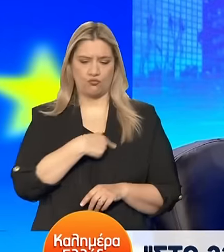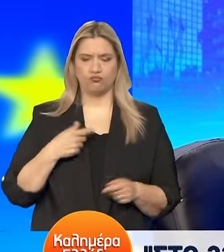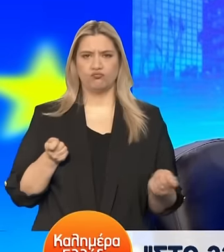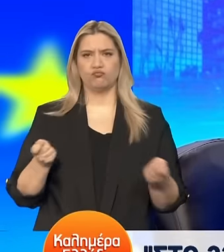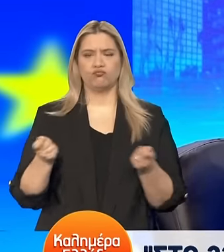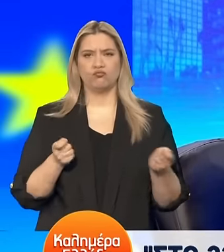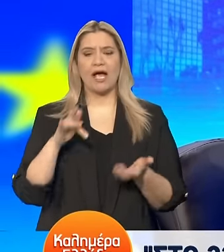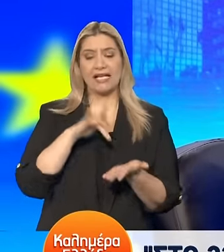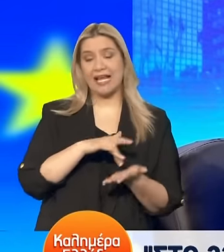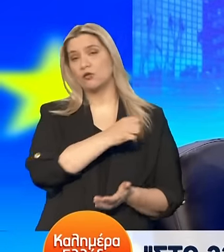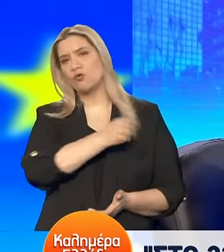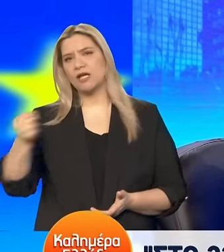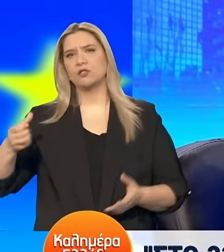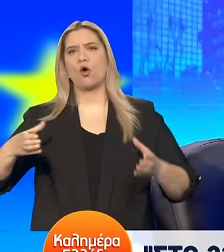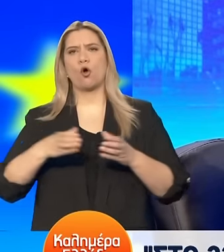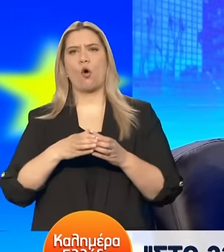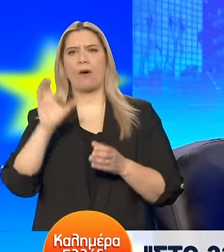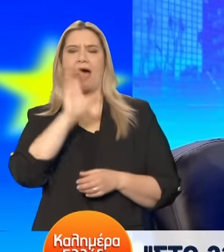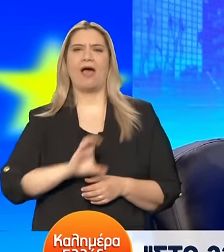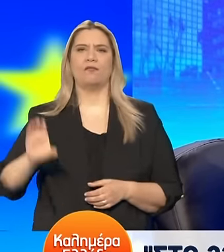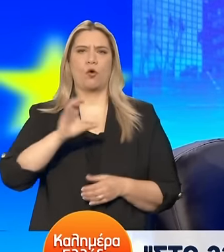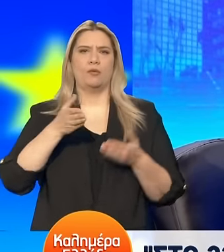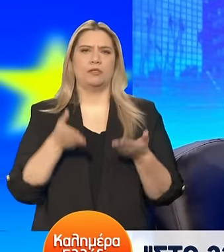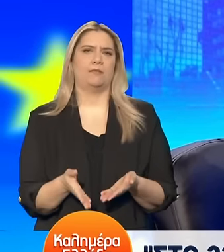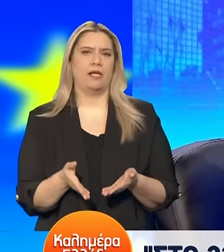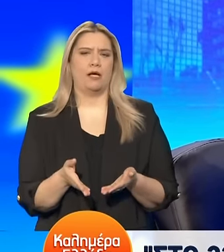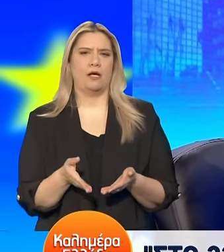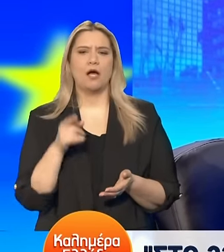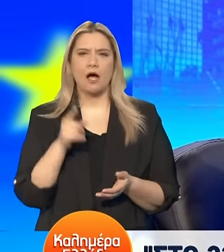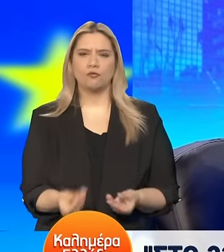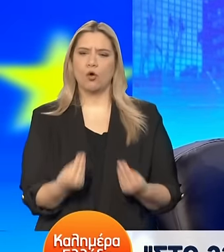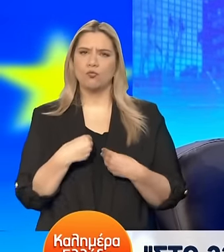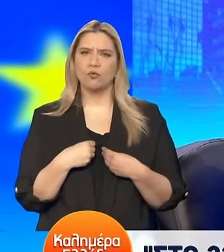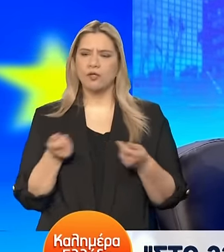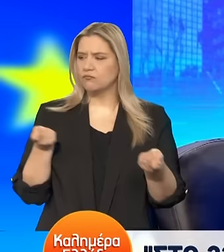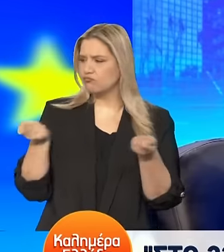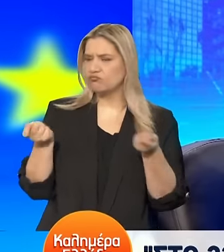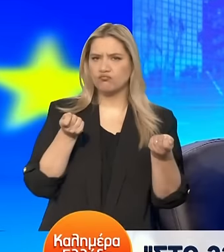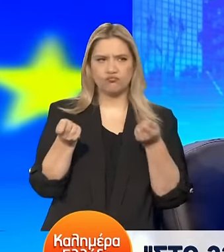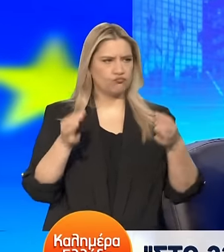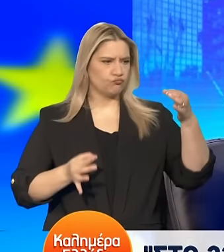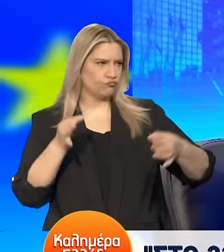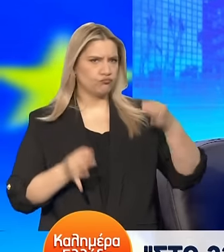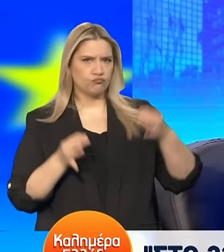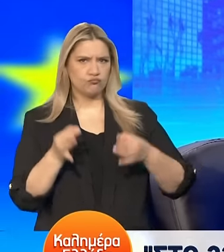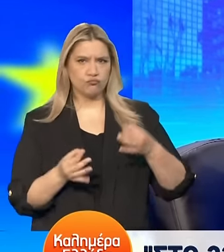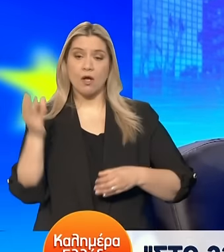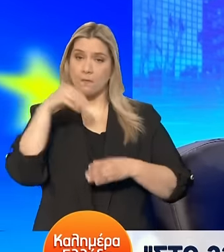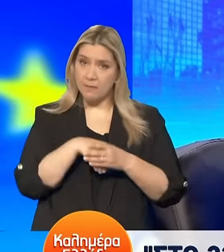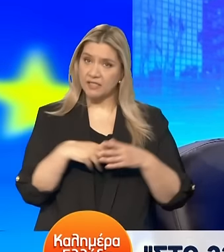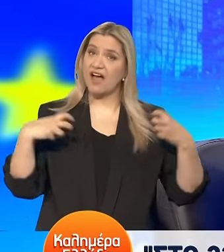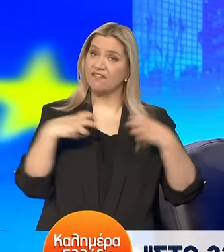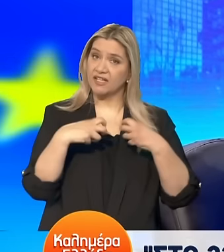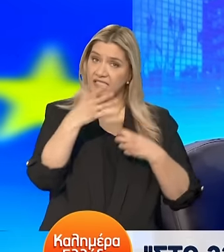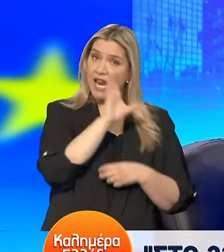κέντρου δεξιού κόμματος Στην Ευρώπη σήμερα Αυτό μου δίνει διαπραγματευτική δύναμη στις Βρυξέλλες Και εντός του Ευρωπαϊκού Λαϊκού Κόμματος Να